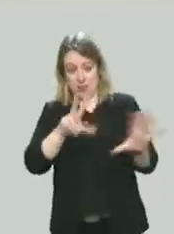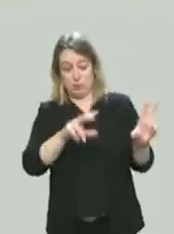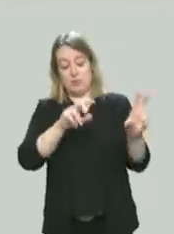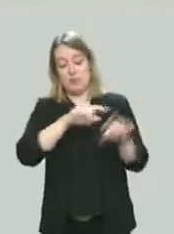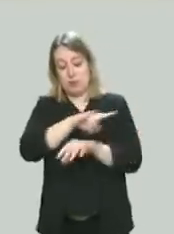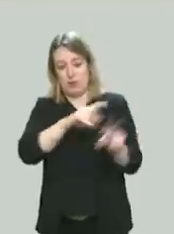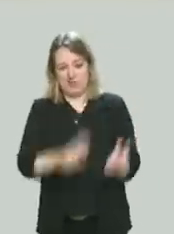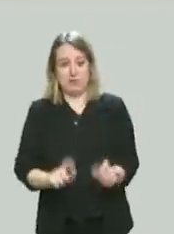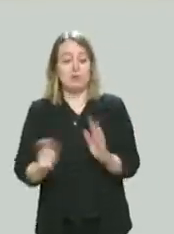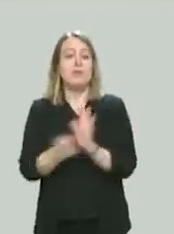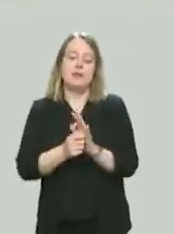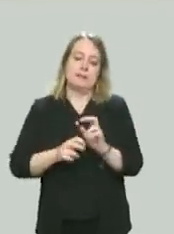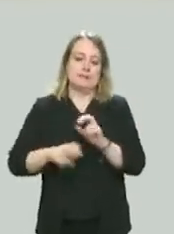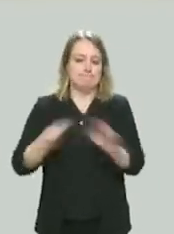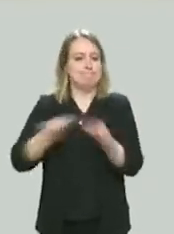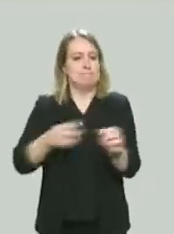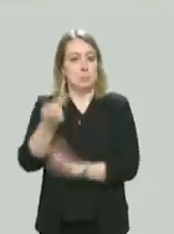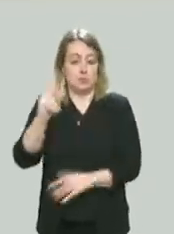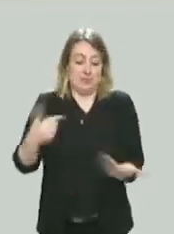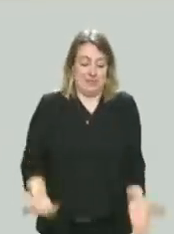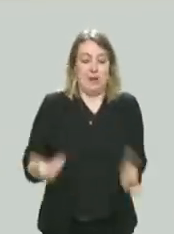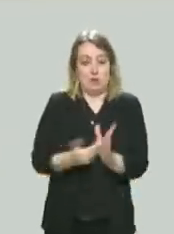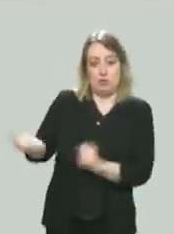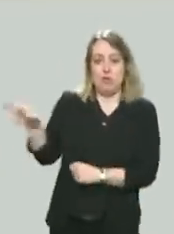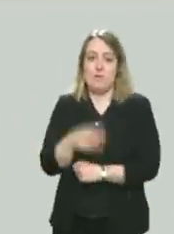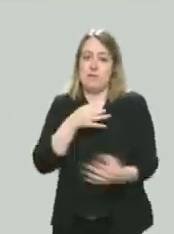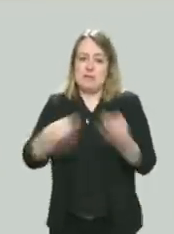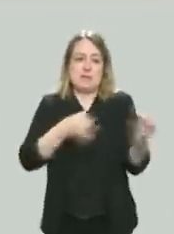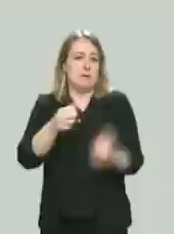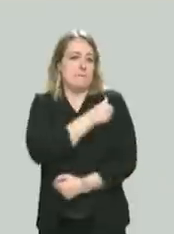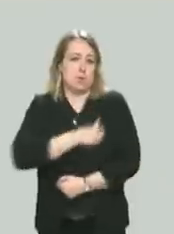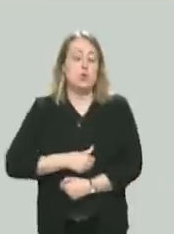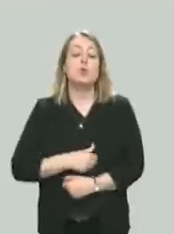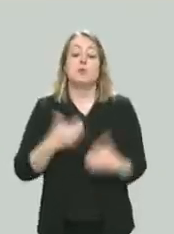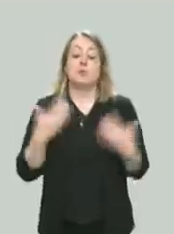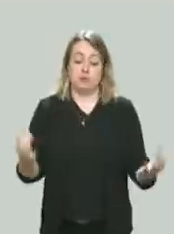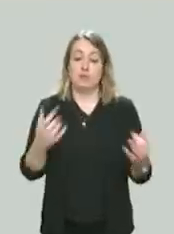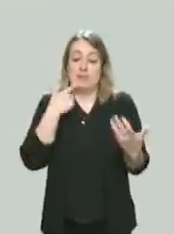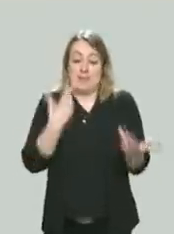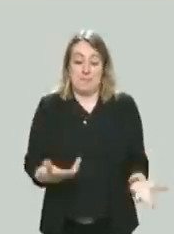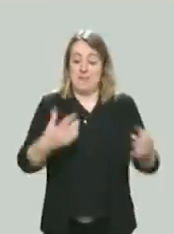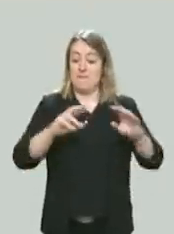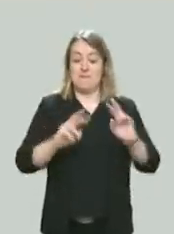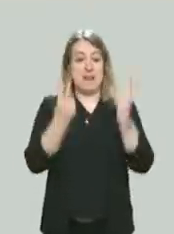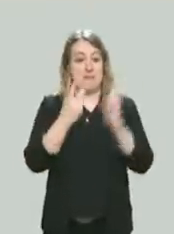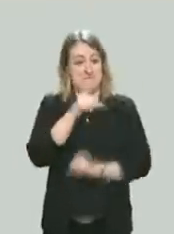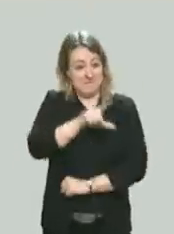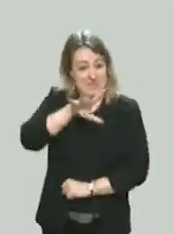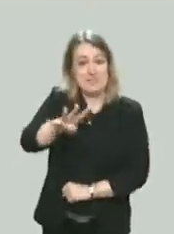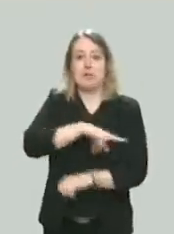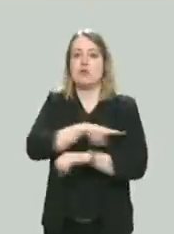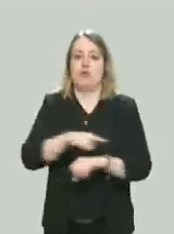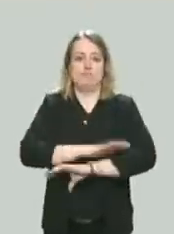virus circulait un peu plus. Compte tenu du fait que le virus circule beaucoup plus aujourd'hui, nous réduisons à 24 heures la durée